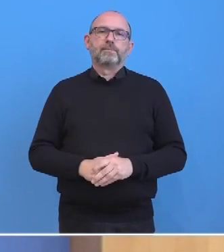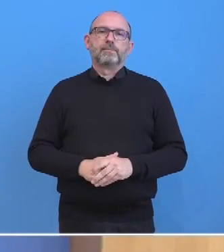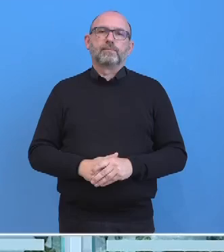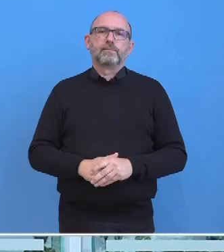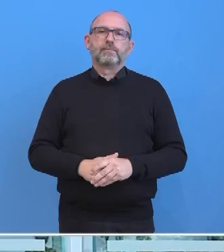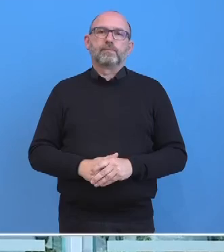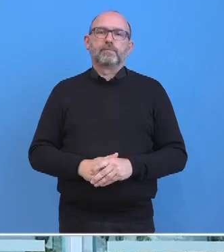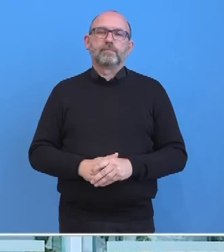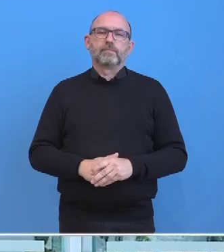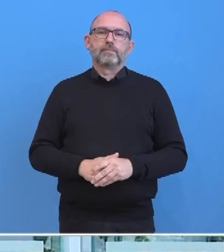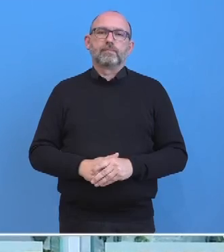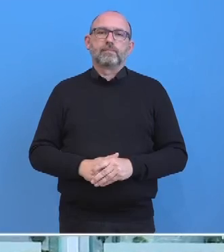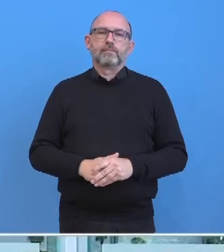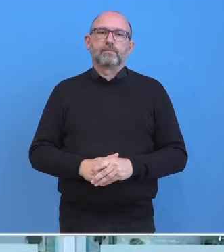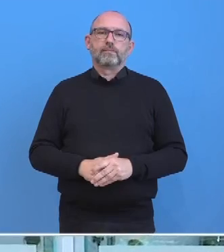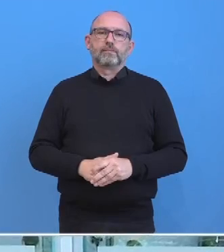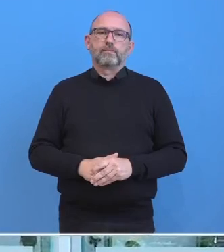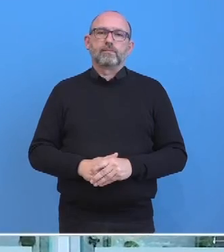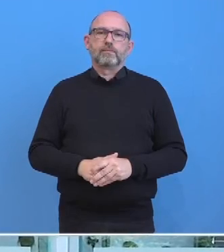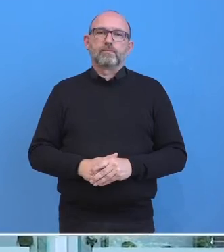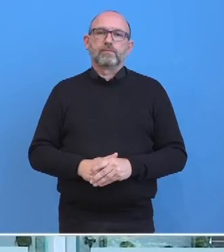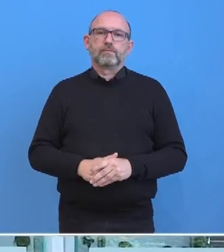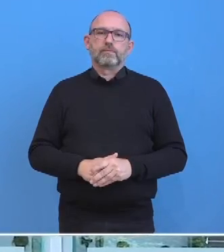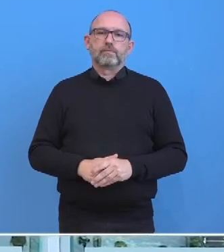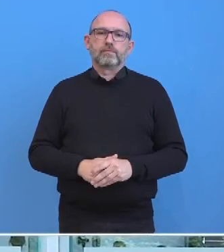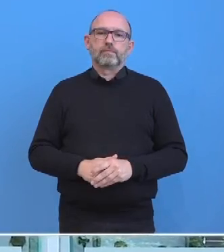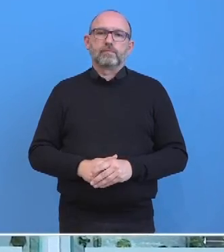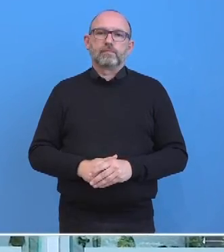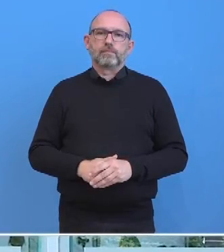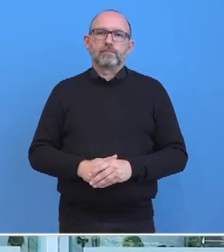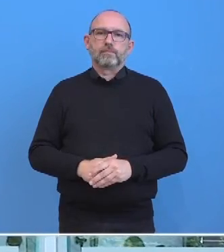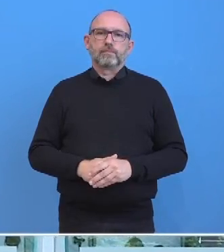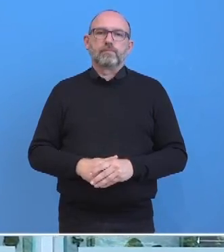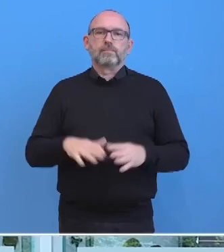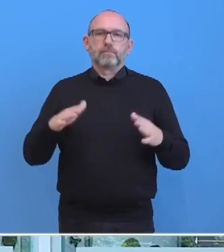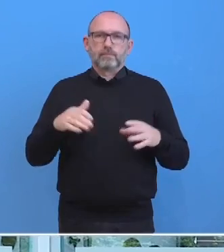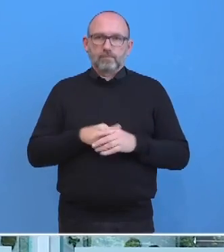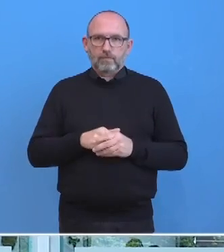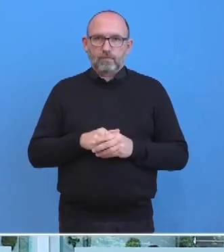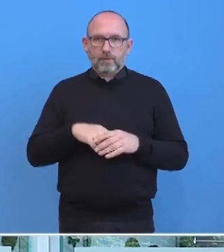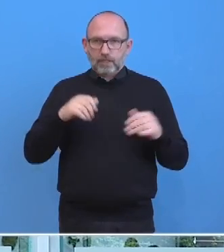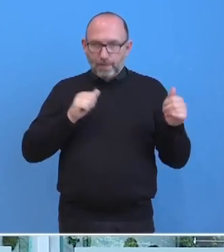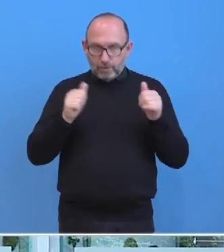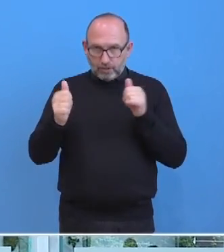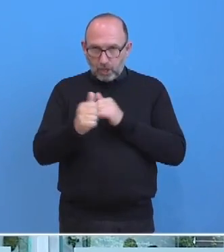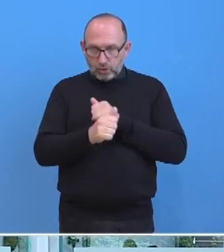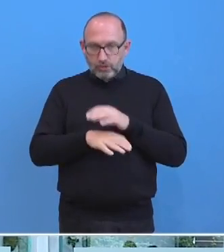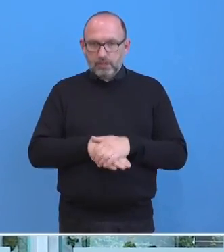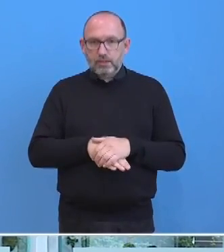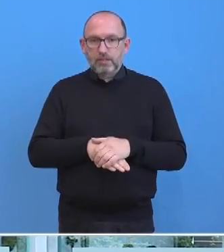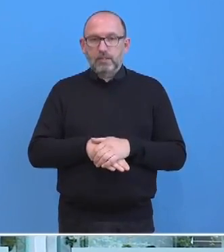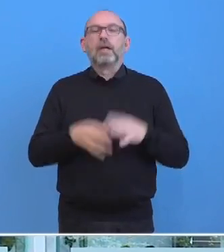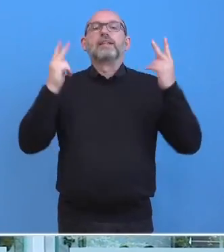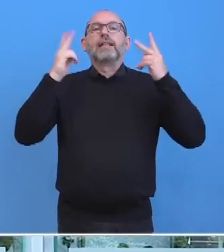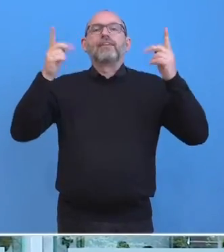Ich habe keine weiteren Wortmeldungen vorliegen, deswegen müssen wir noch einmal tauschen. Sekunde. Ich würde gerne noch etwas Positives